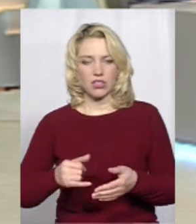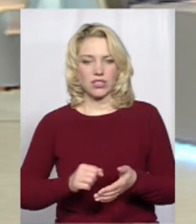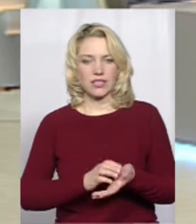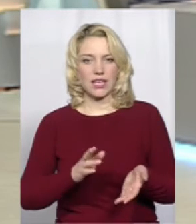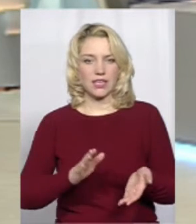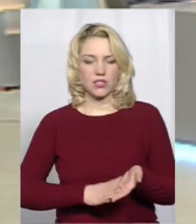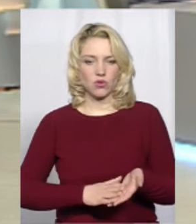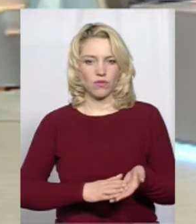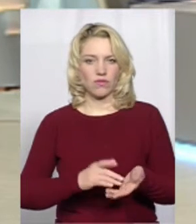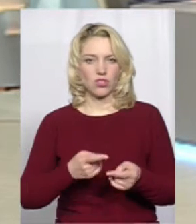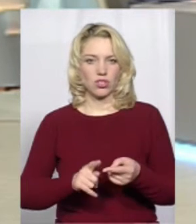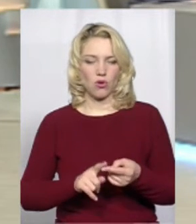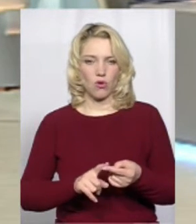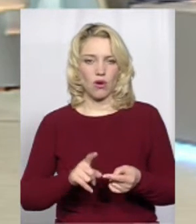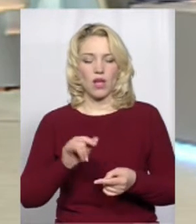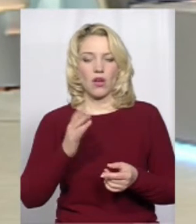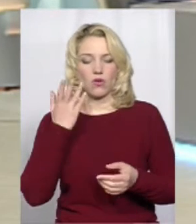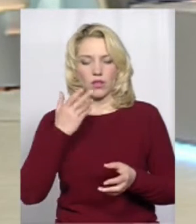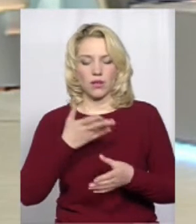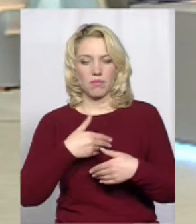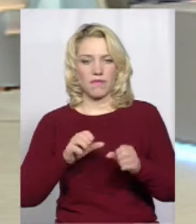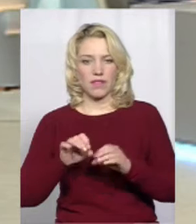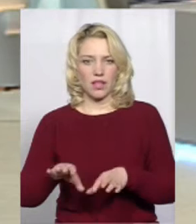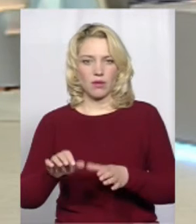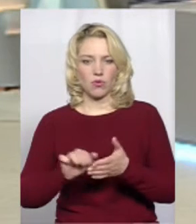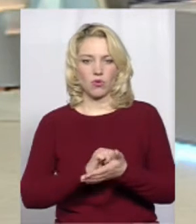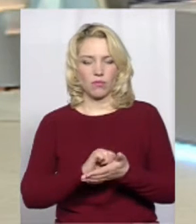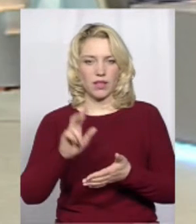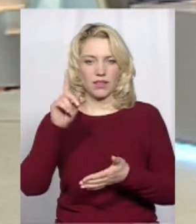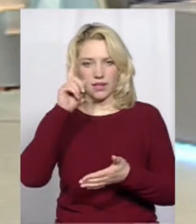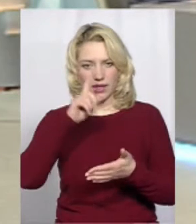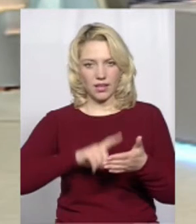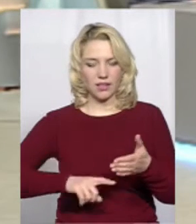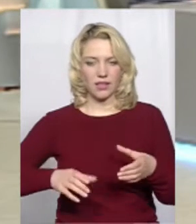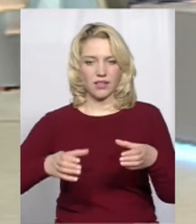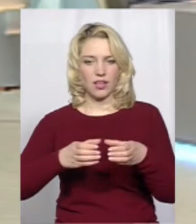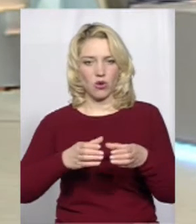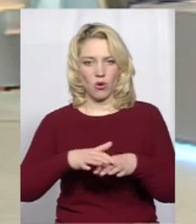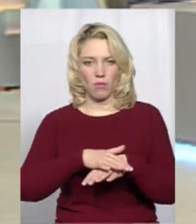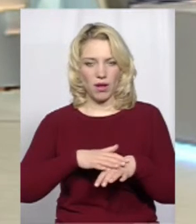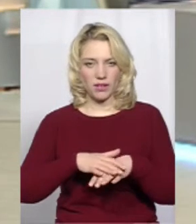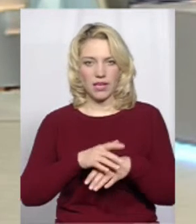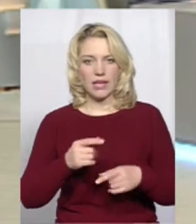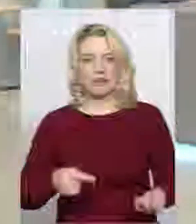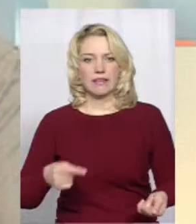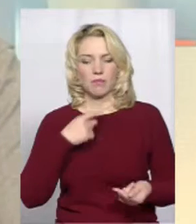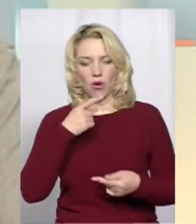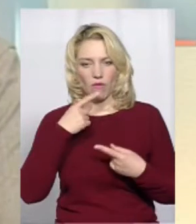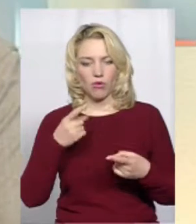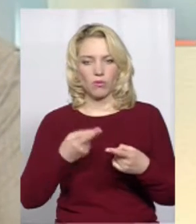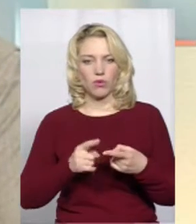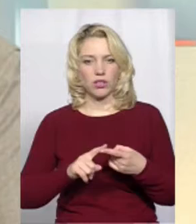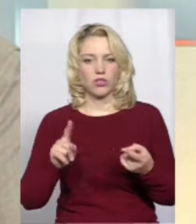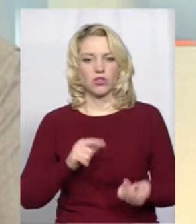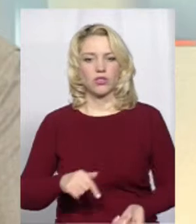зареєструвавши його, коли ми віддаємо документи релігійній громаді, наголошуємо на тому, що згідно змін у законодавстві,